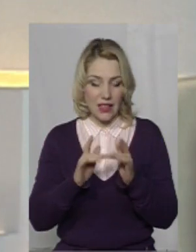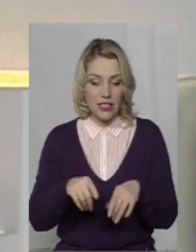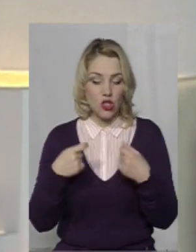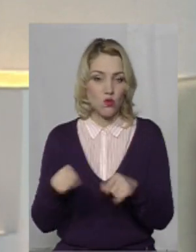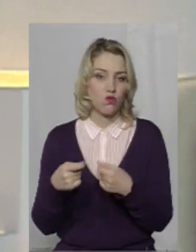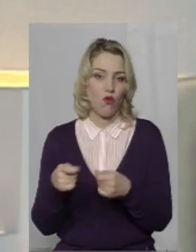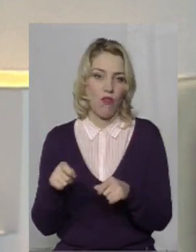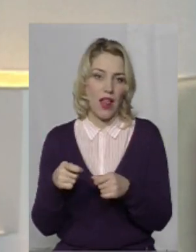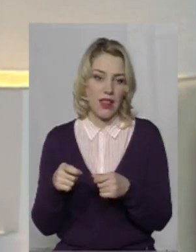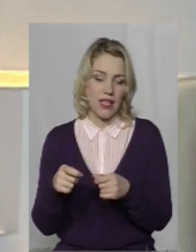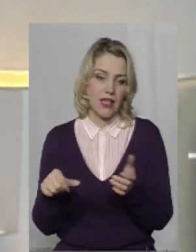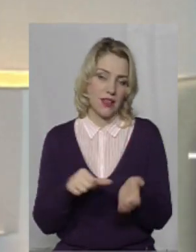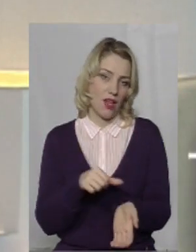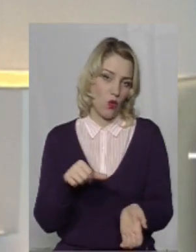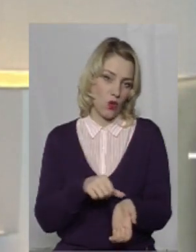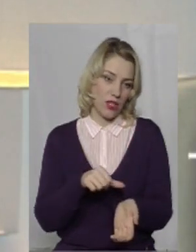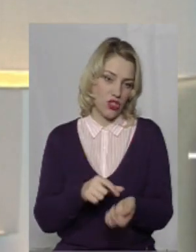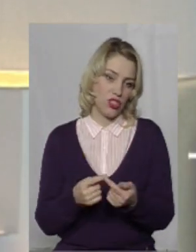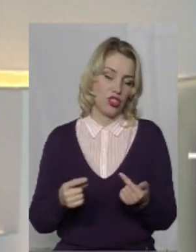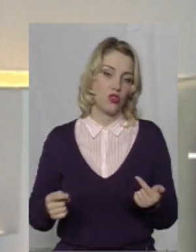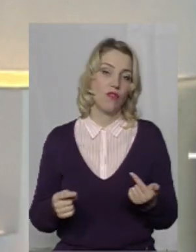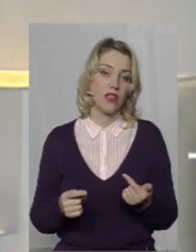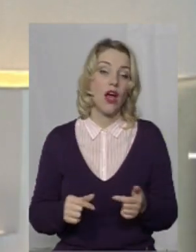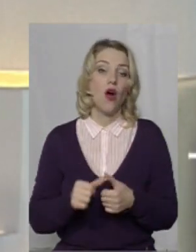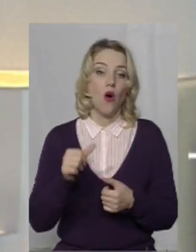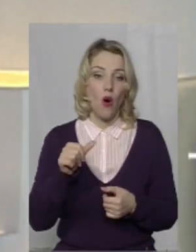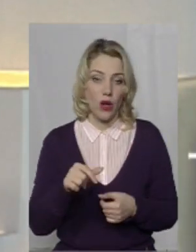збували, поставляли наркотичні речовини. Крім того,